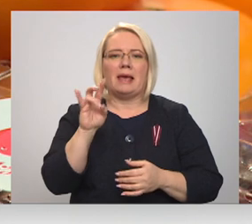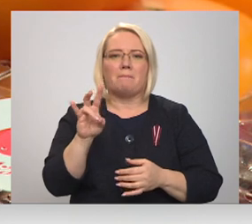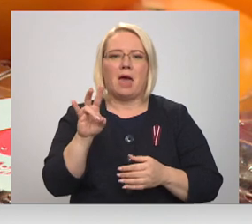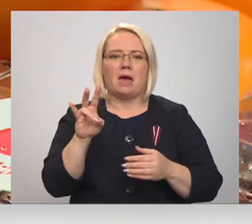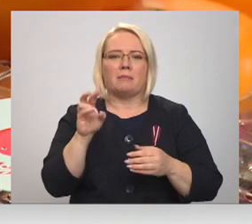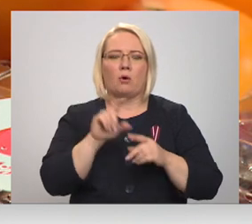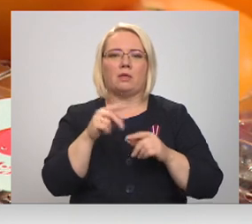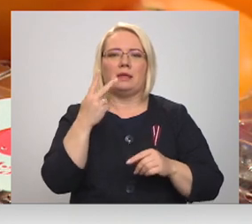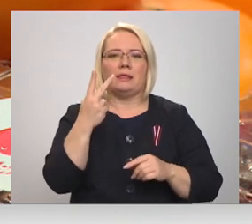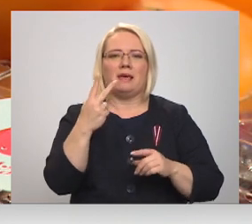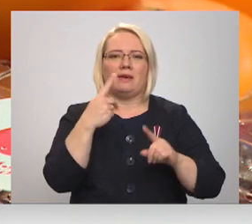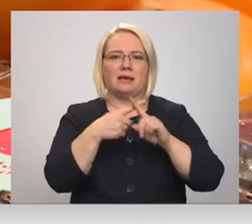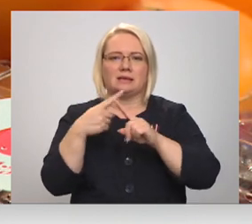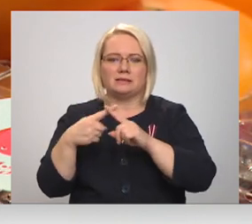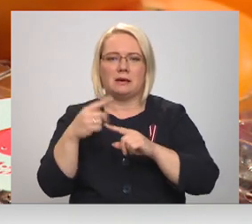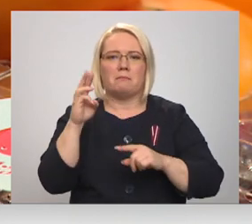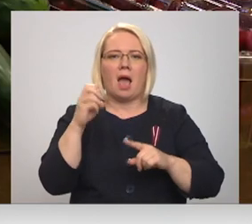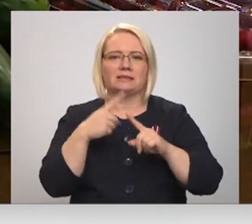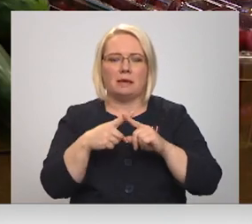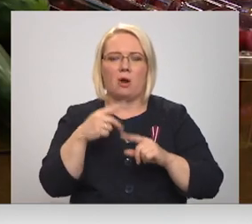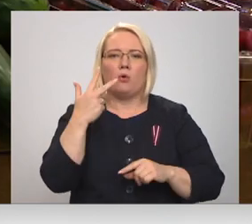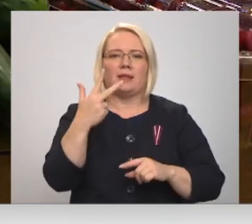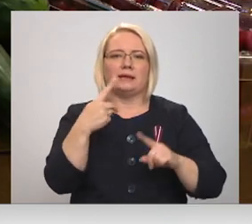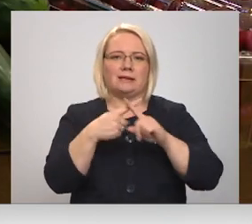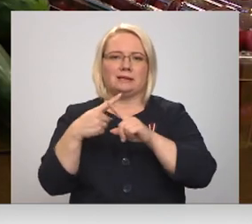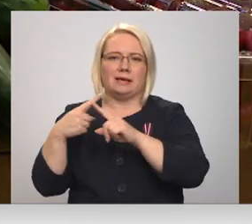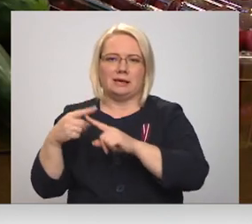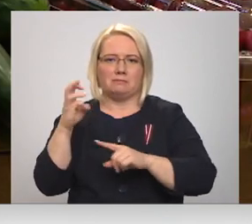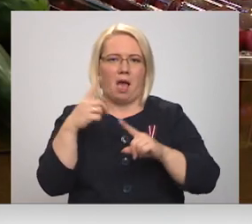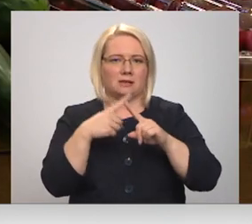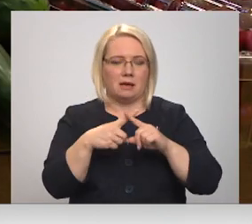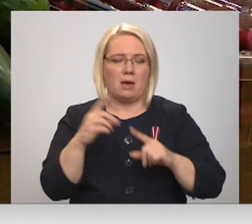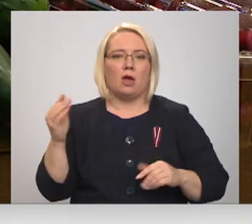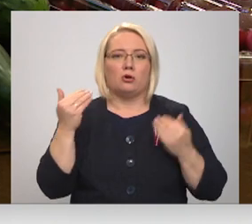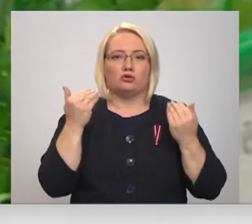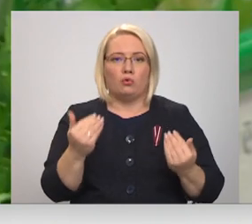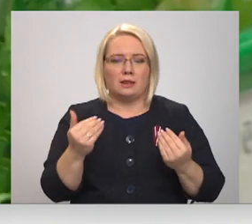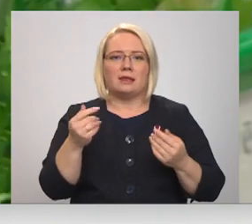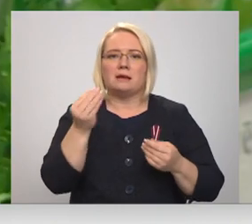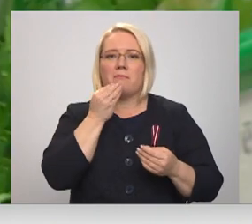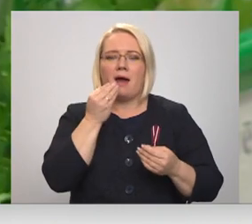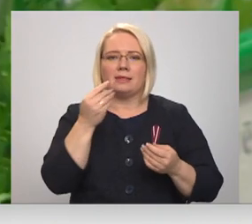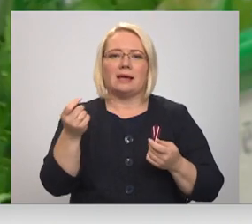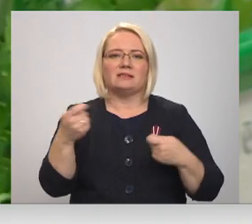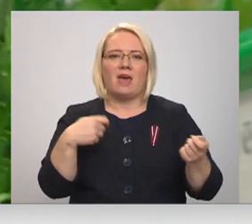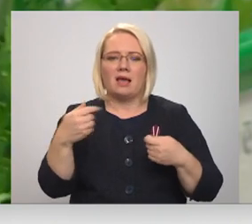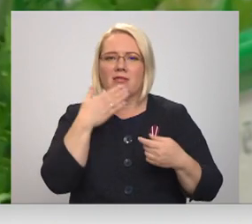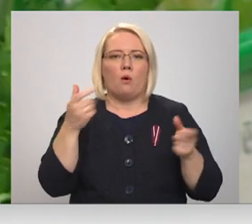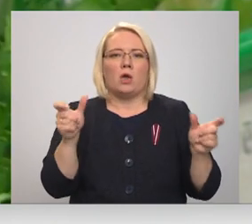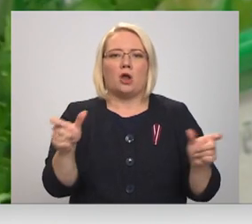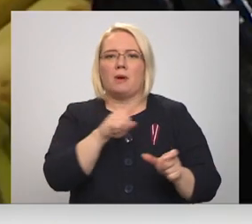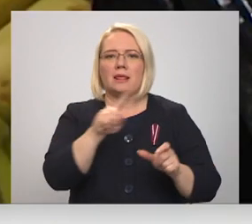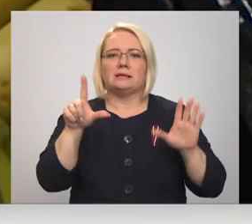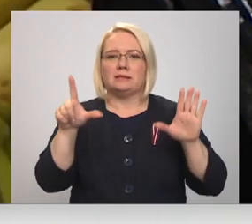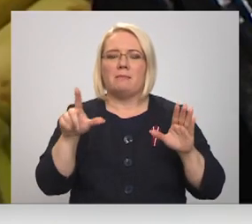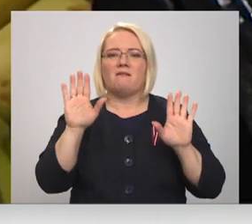2X un 3X maksimās. No šodienas pilnīgi visiem pārtīgs preču veikaliem vairs nav darbu laika ierobežojumi līdz septiņiem. Var